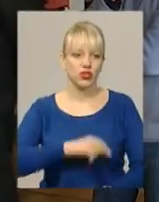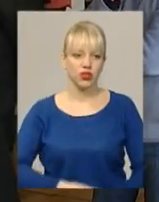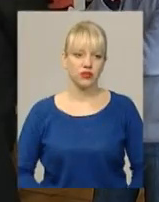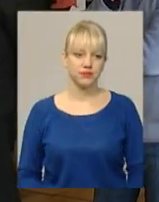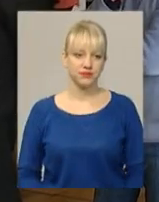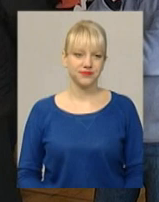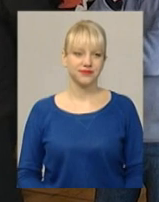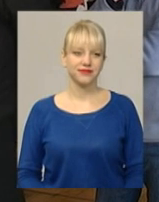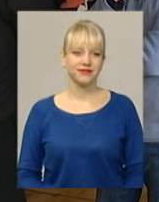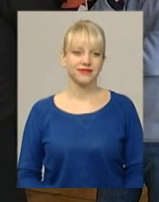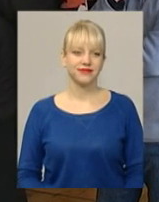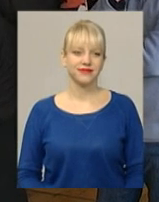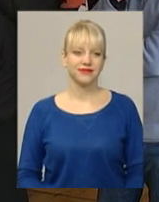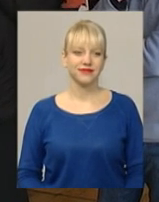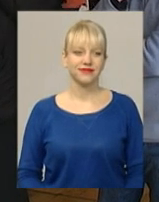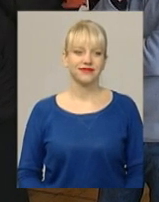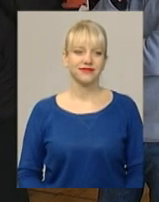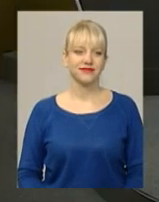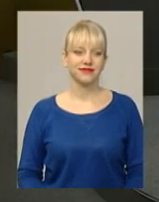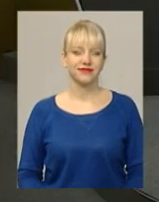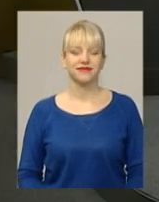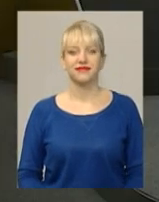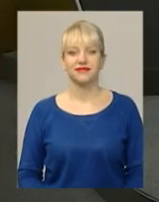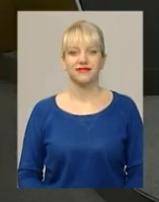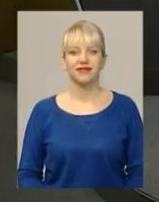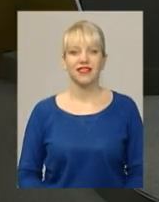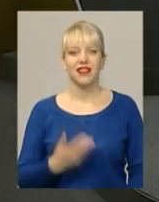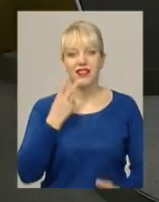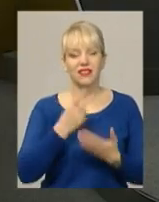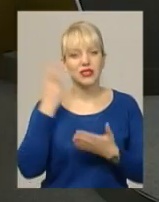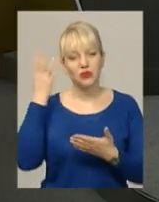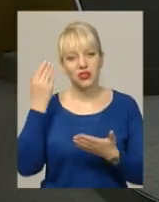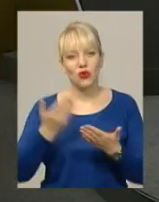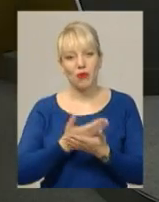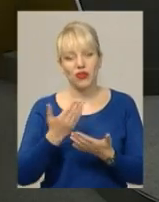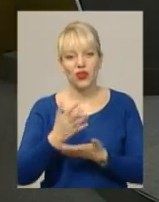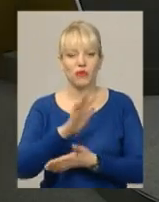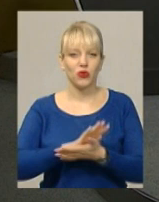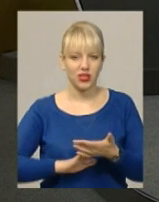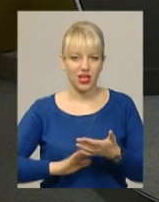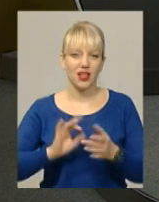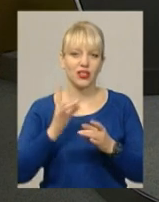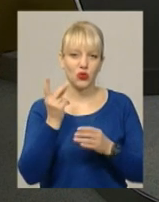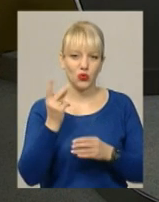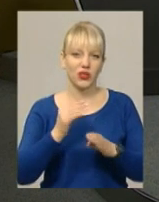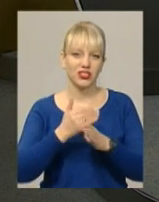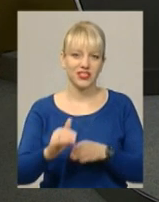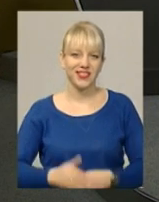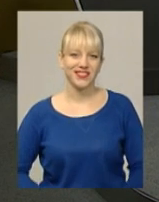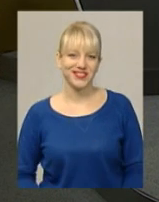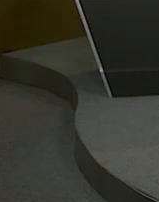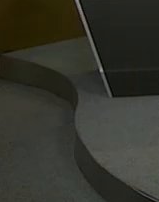Горішевський. Новини Поділля. Центр. Ви дивитесь «Подільську панораму» і далі анонс її другої частини.